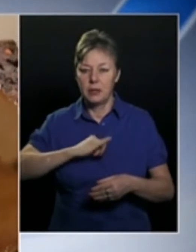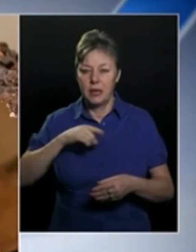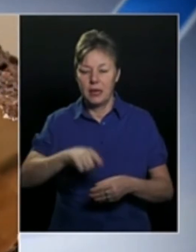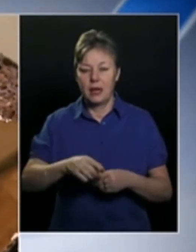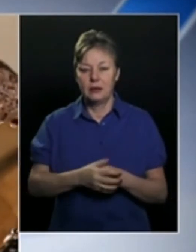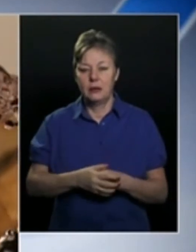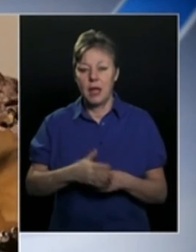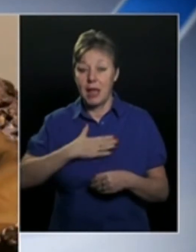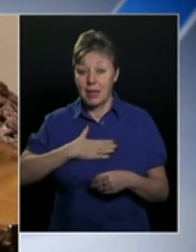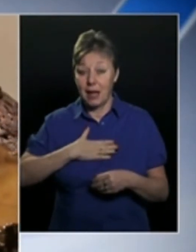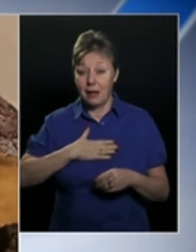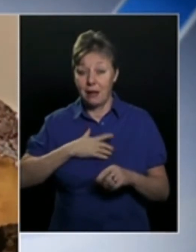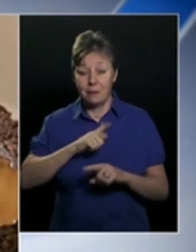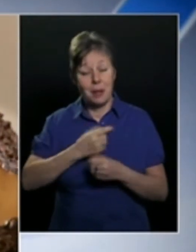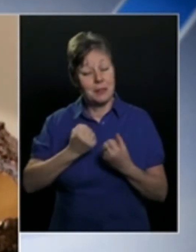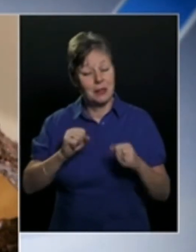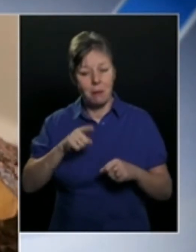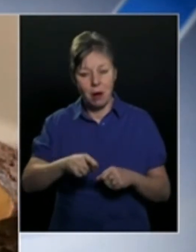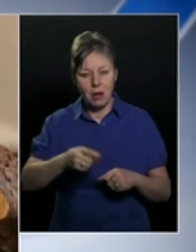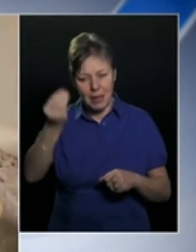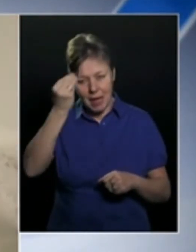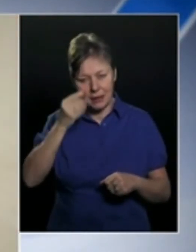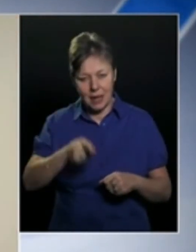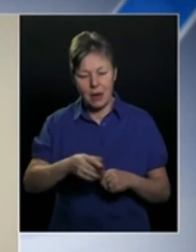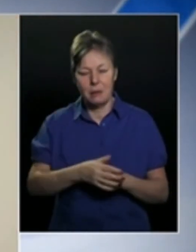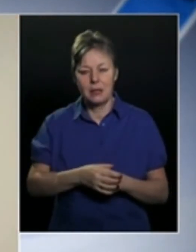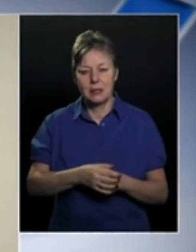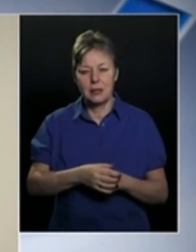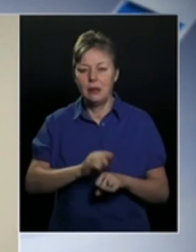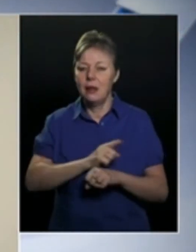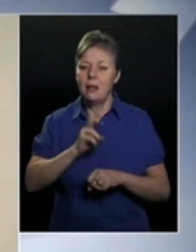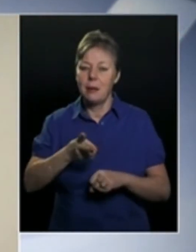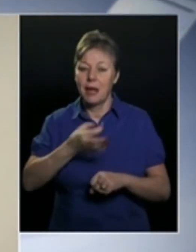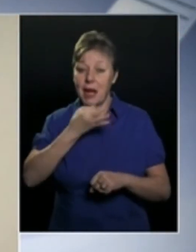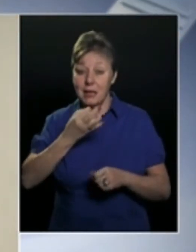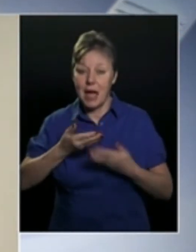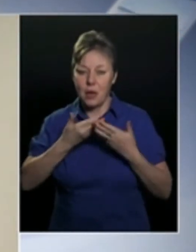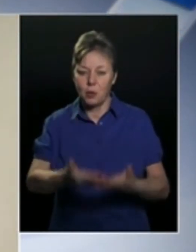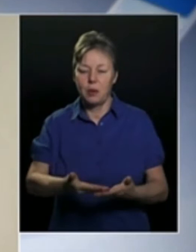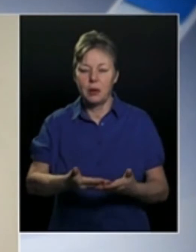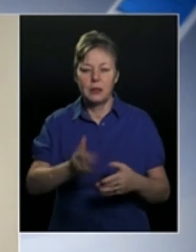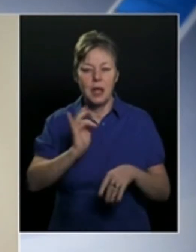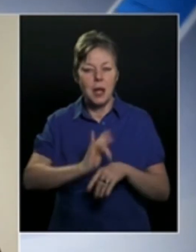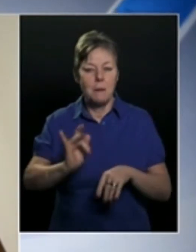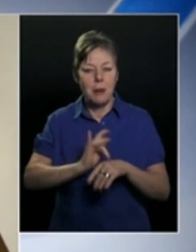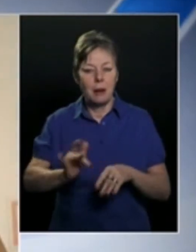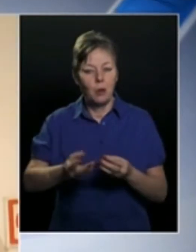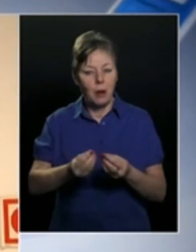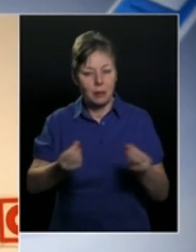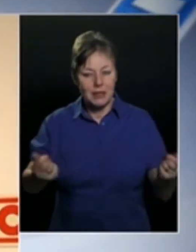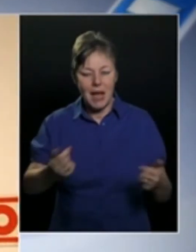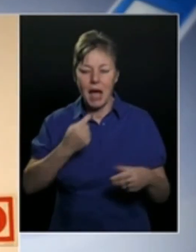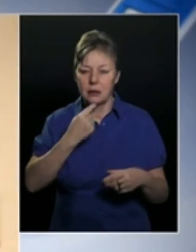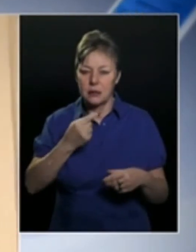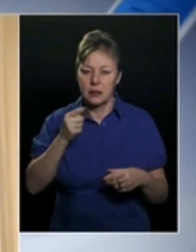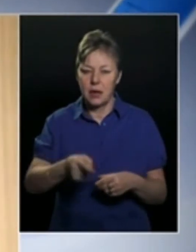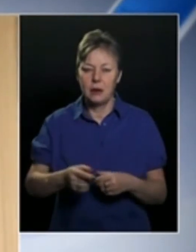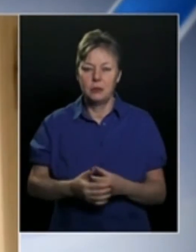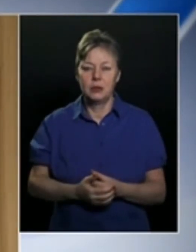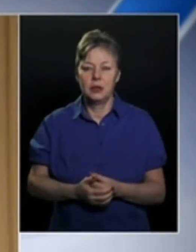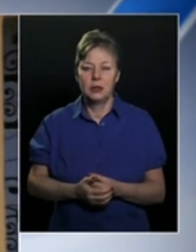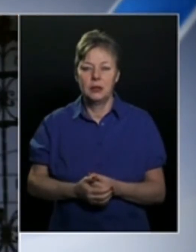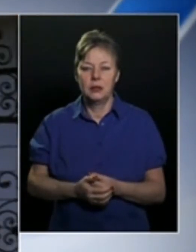érdeklődők. Nekem nem szabadna értelmeznem a képeket. Nem szabad, hogy a szájukba adjam. Tehát én megpróbálom szárazen elmondani,